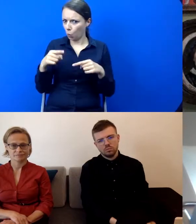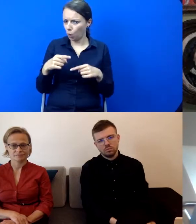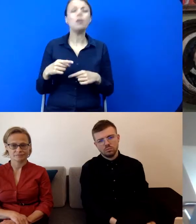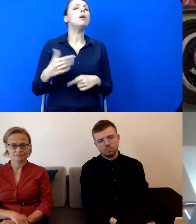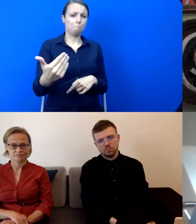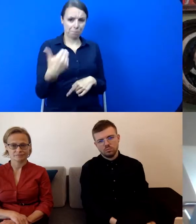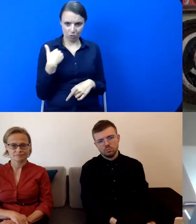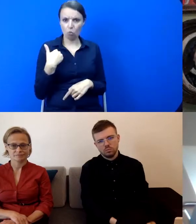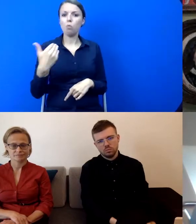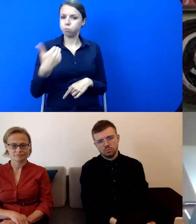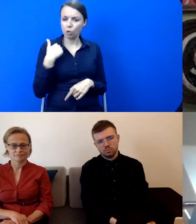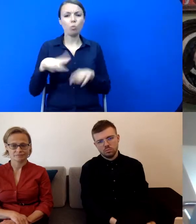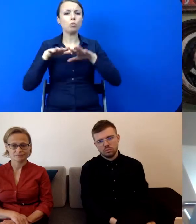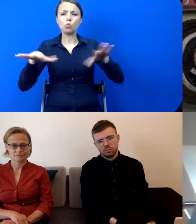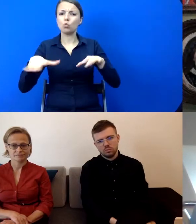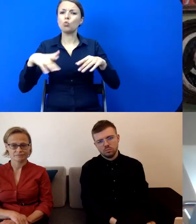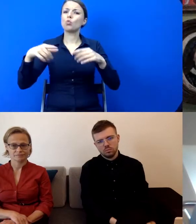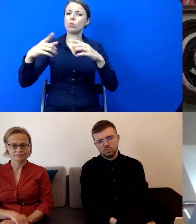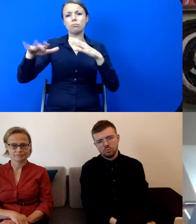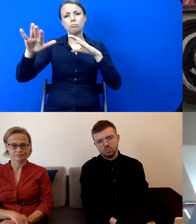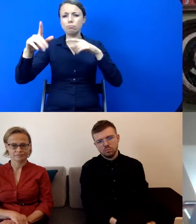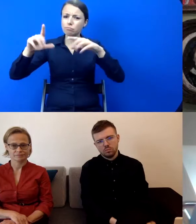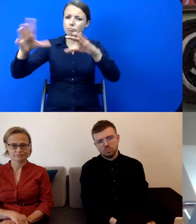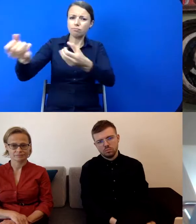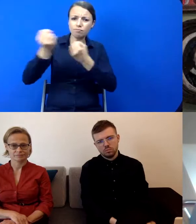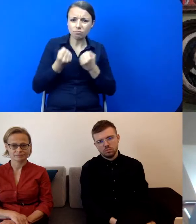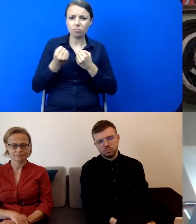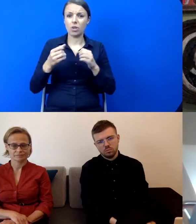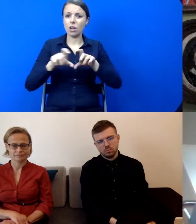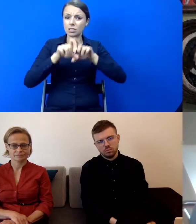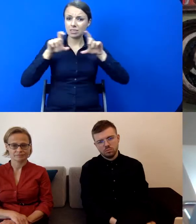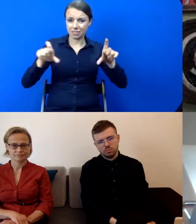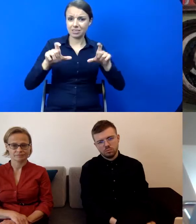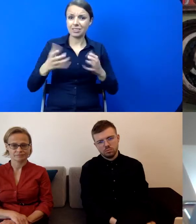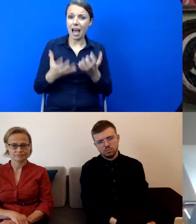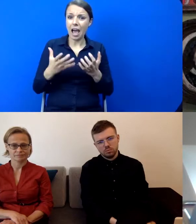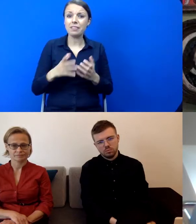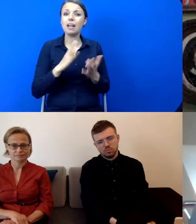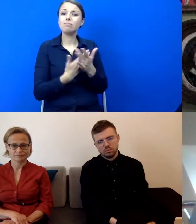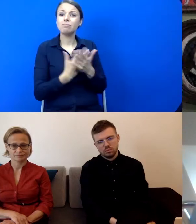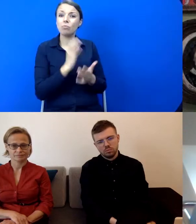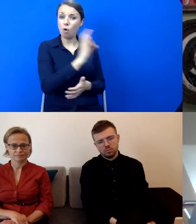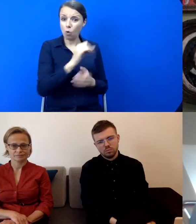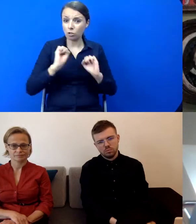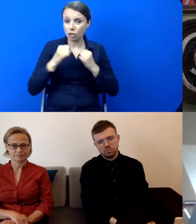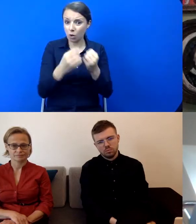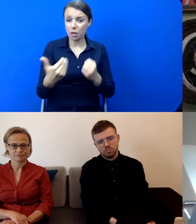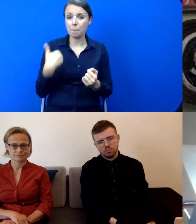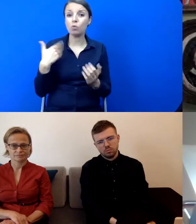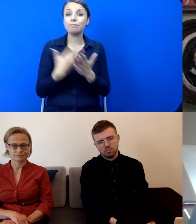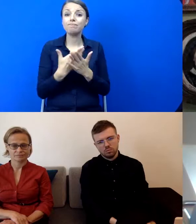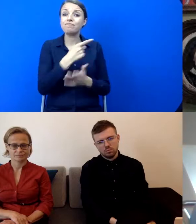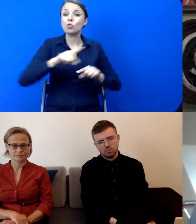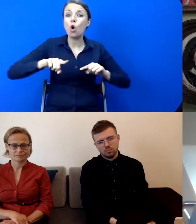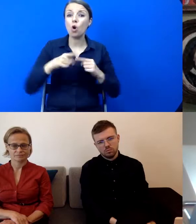względu na własną działalność. To znaczy na to, że organizowano bardzo